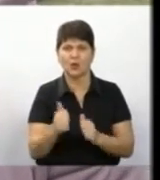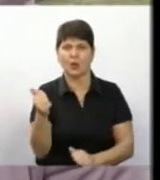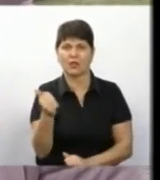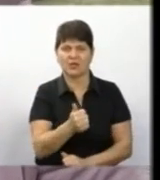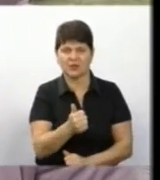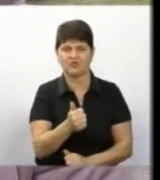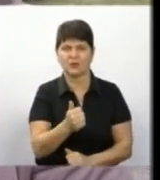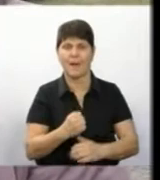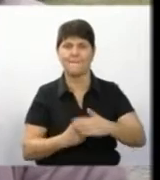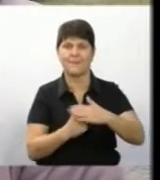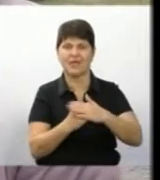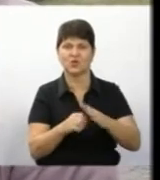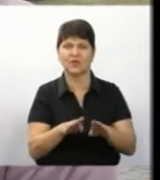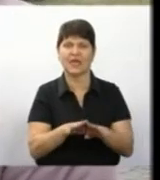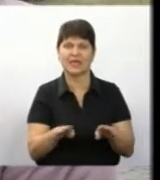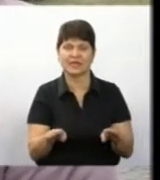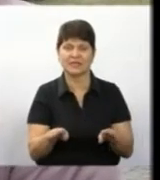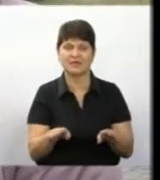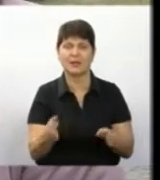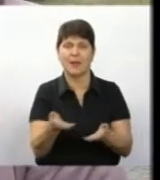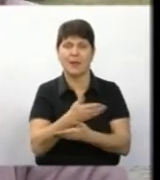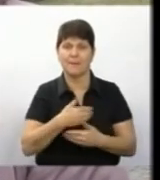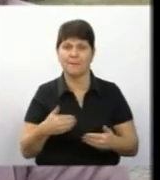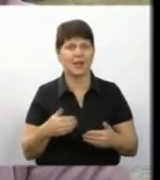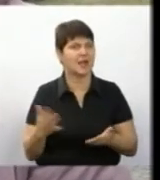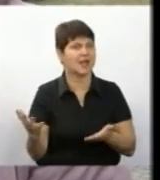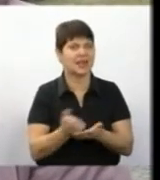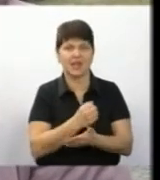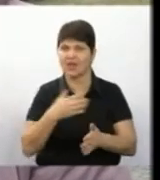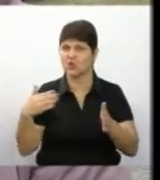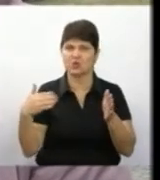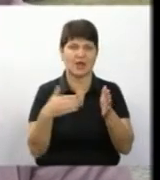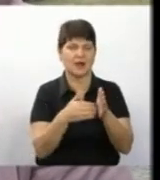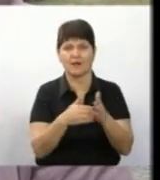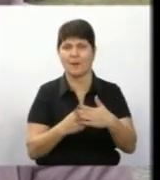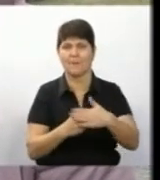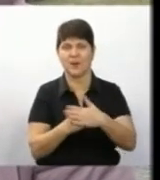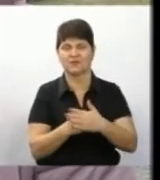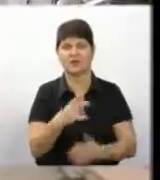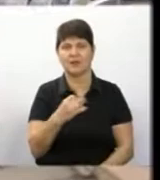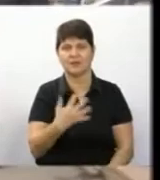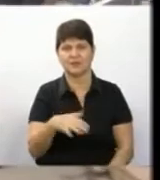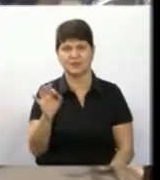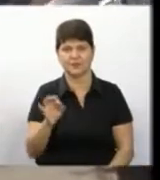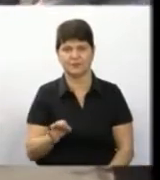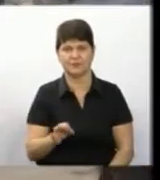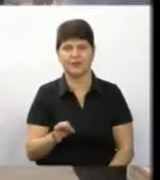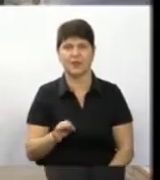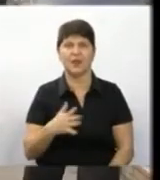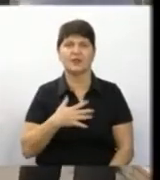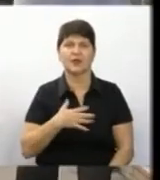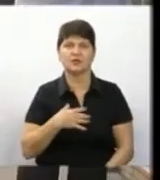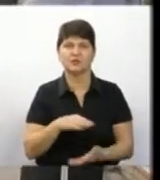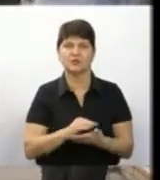названий базовий рівень. І ми не досягли базового рівня на 50%. Юлія Бараболі, Вадим